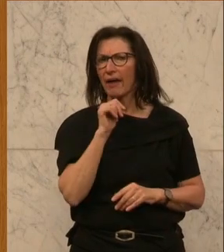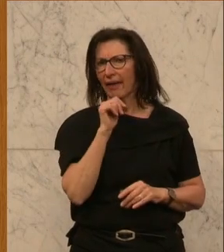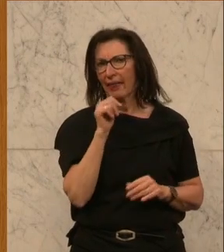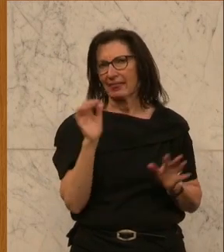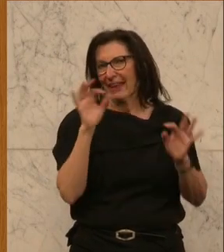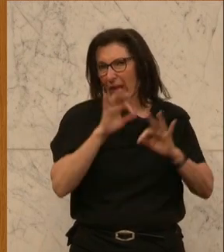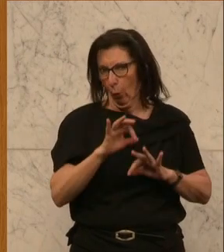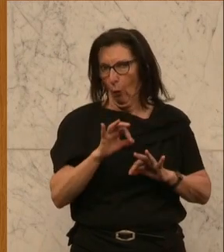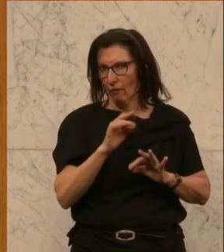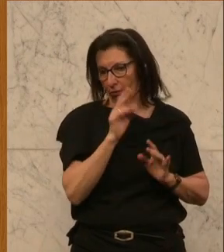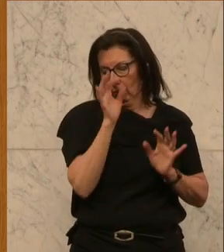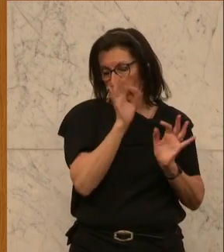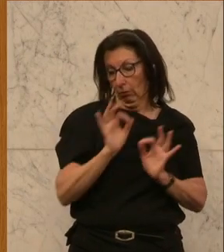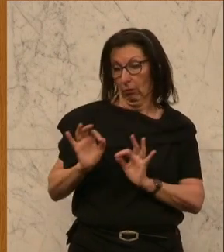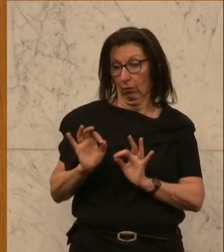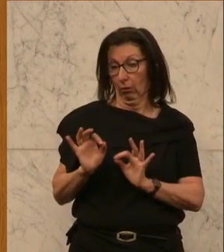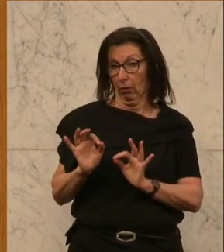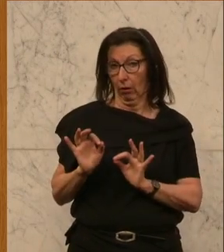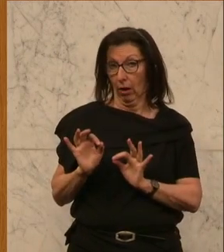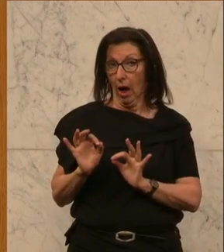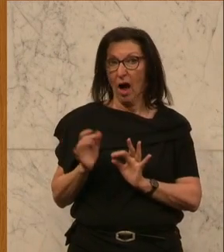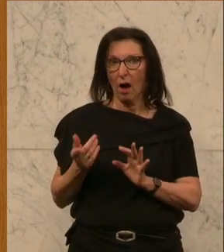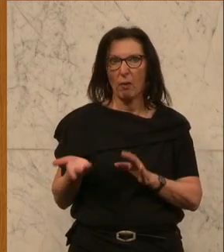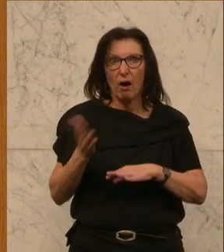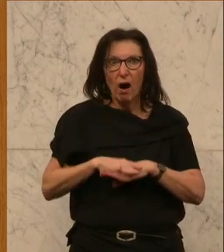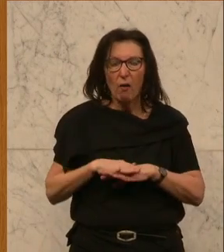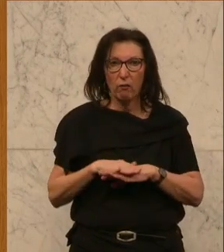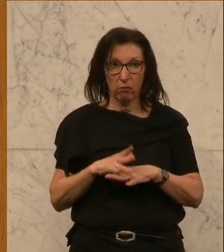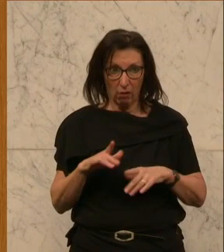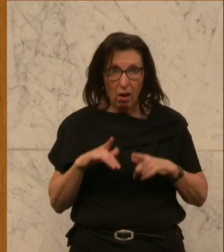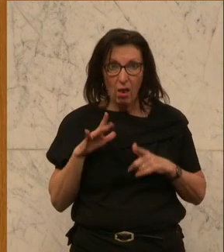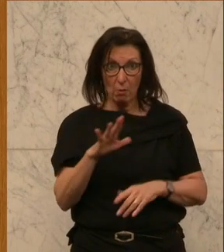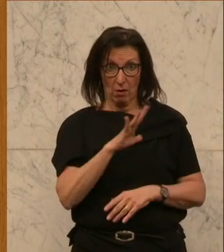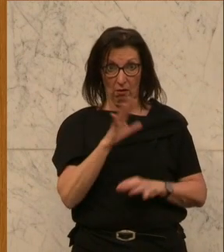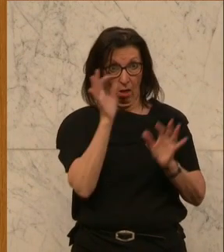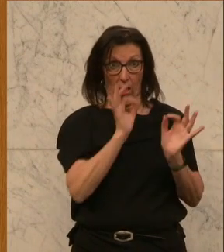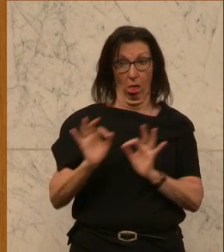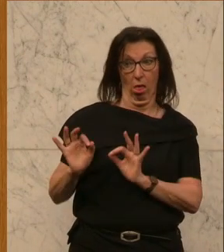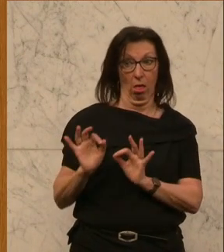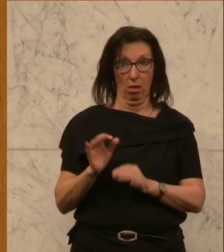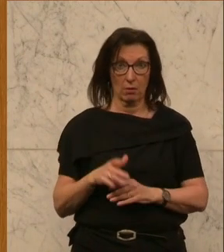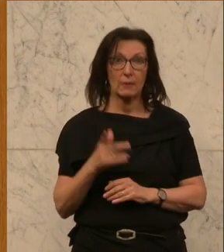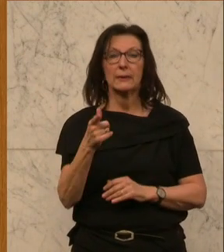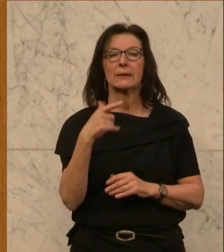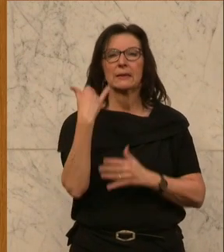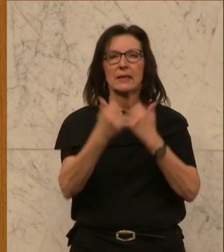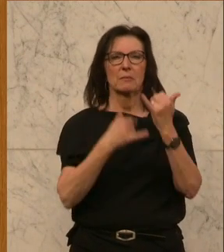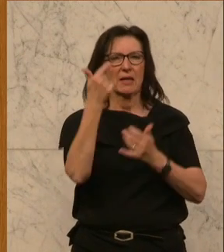sondern kann gefährlich sein, lebensgefährlich sein. Im Jahr 2022,